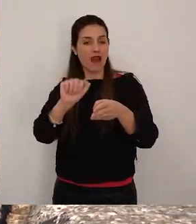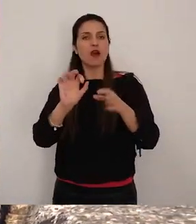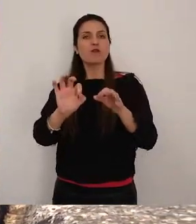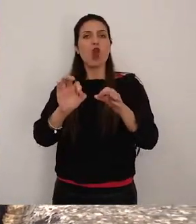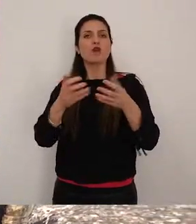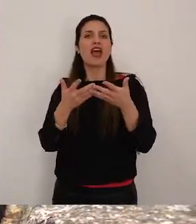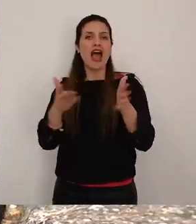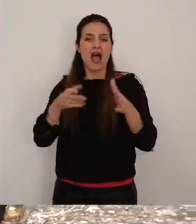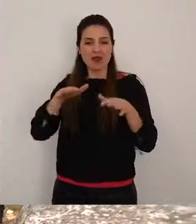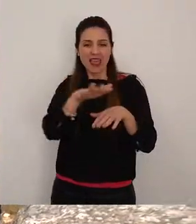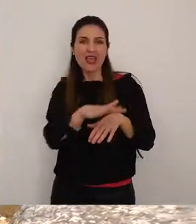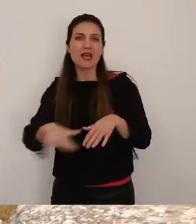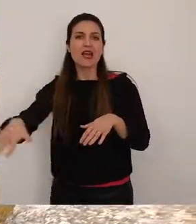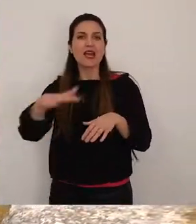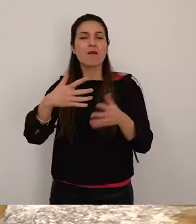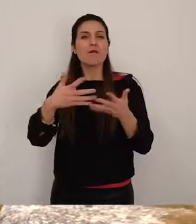sannitiche